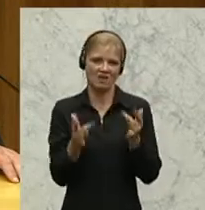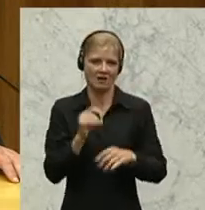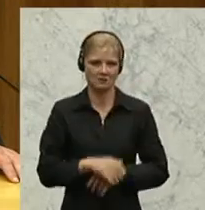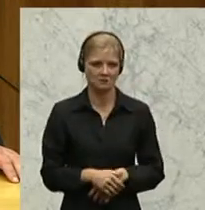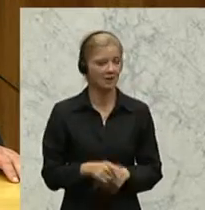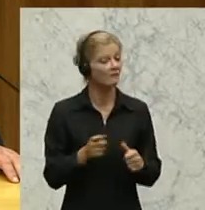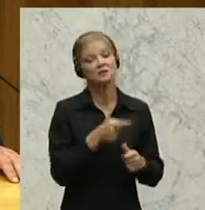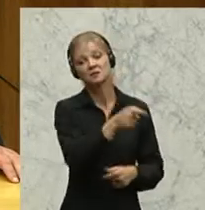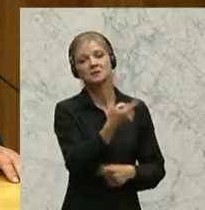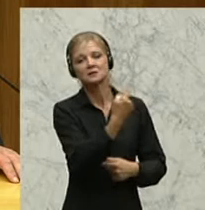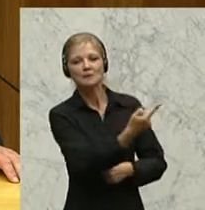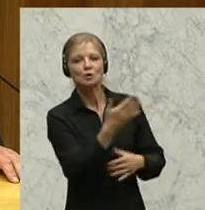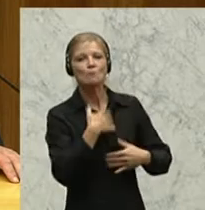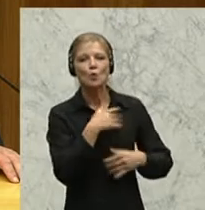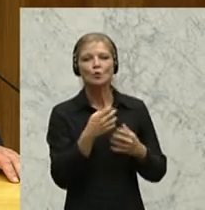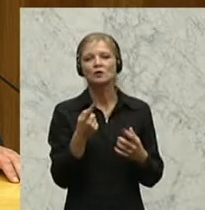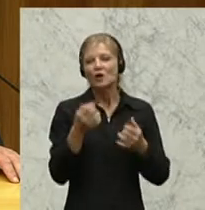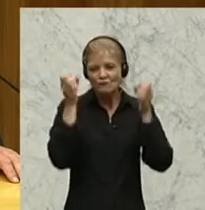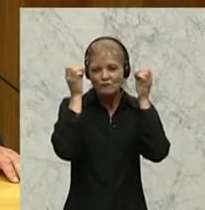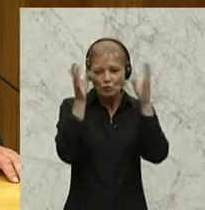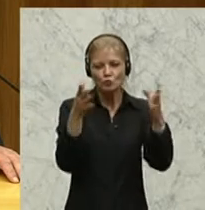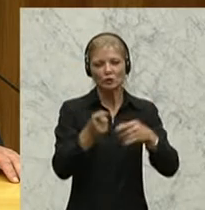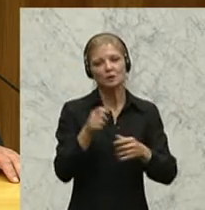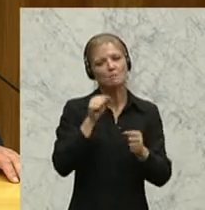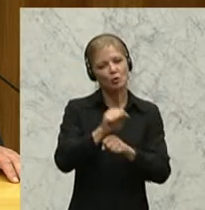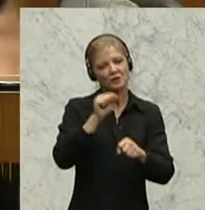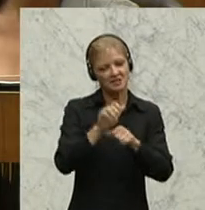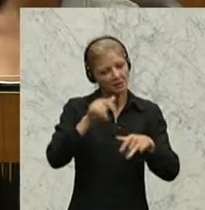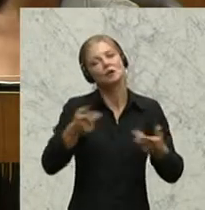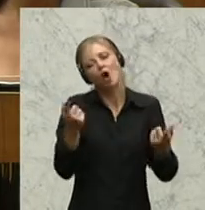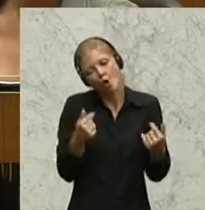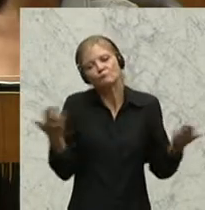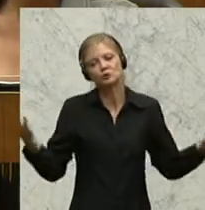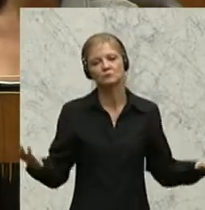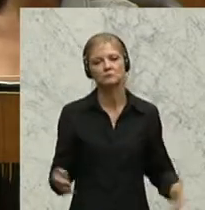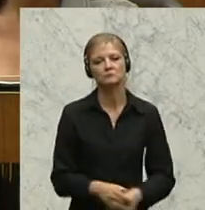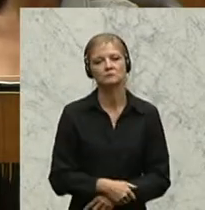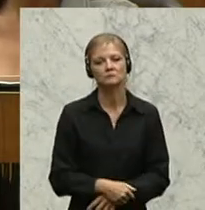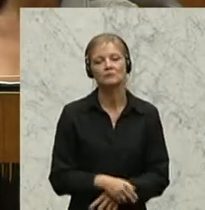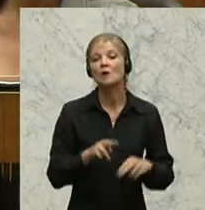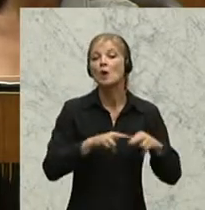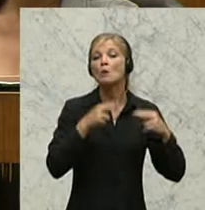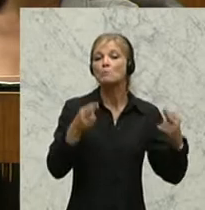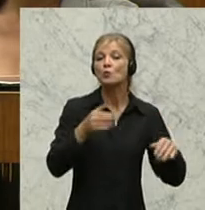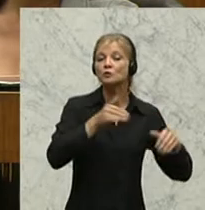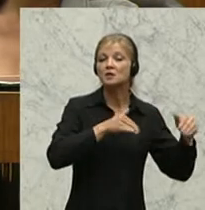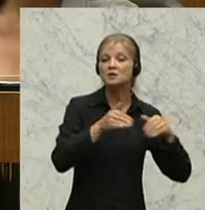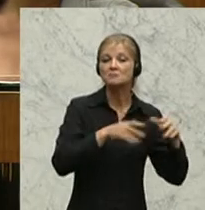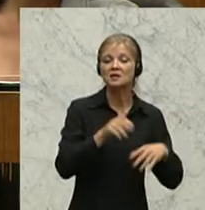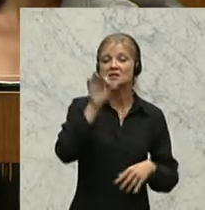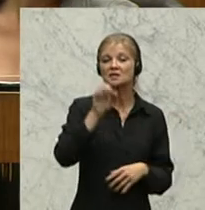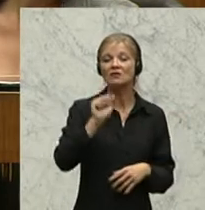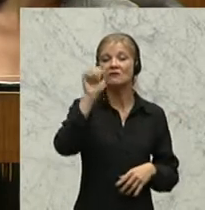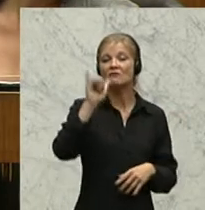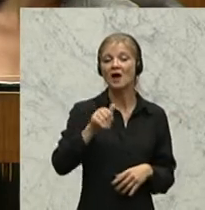wollen, dann werden Sie sie haben. Ein Bundesminister Feimann, das sollte man ja bitte bedenken,